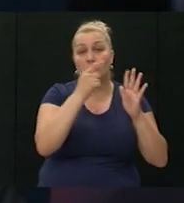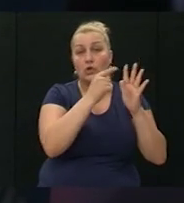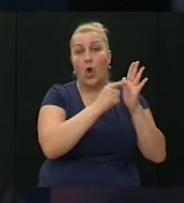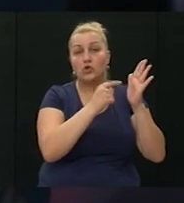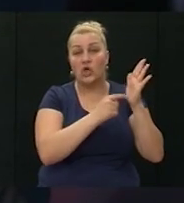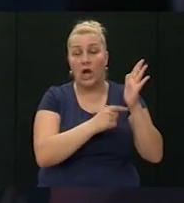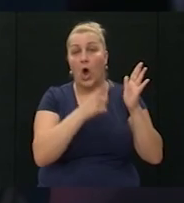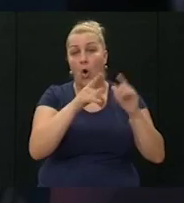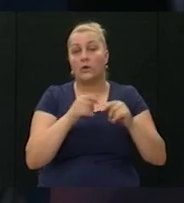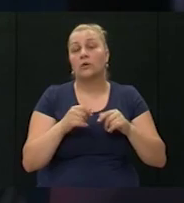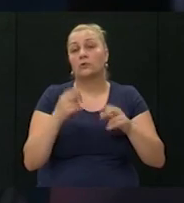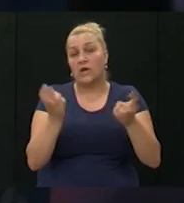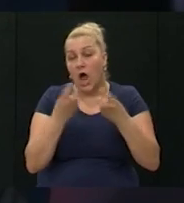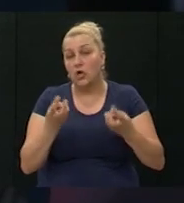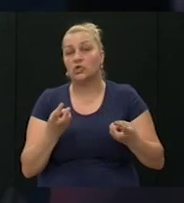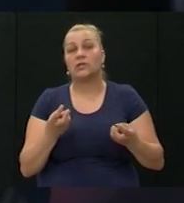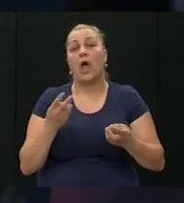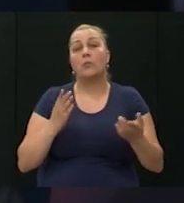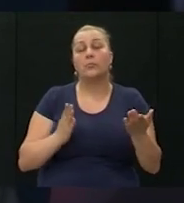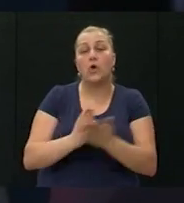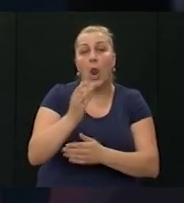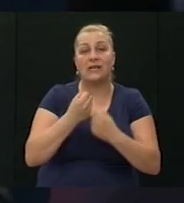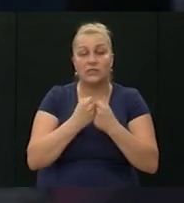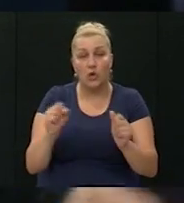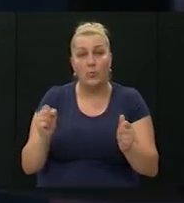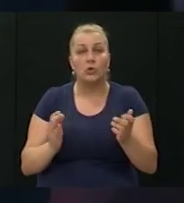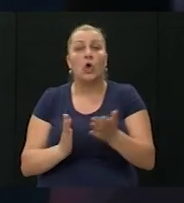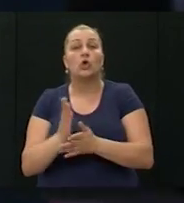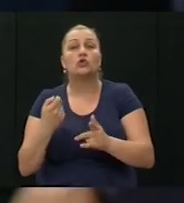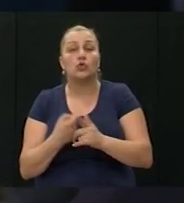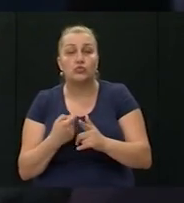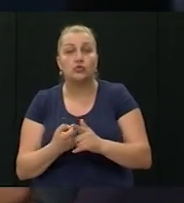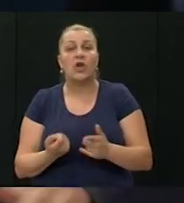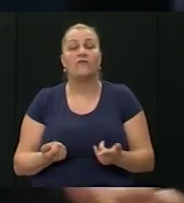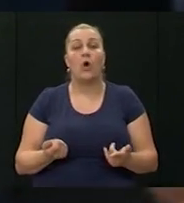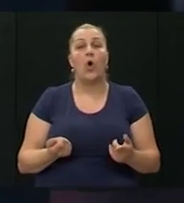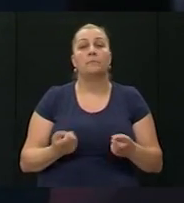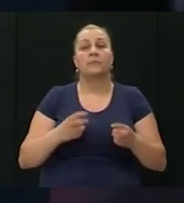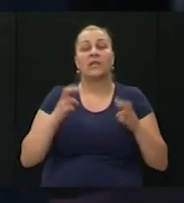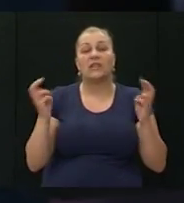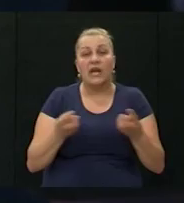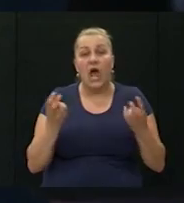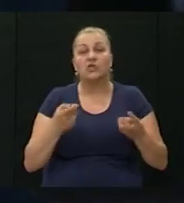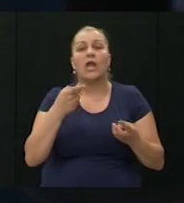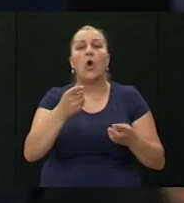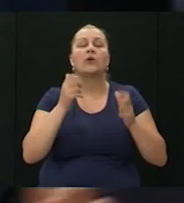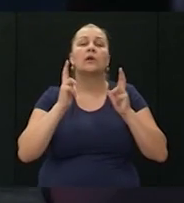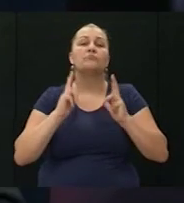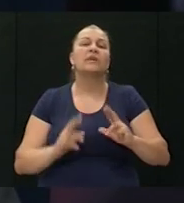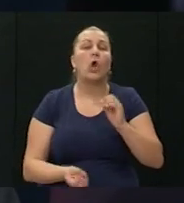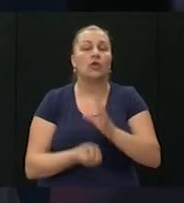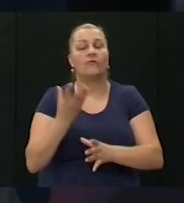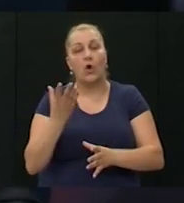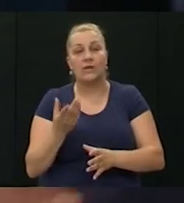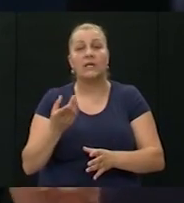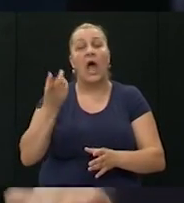nekih on nudi, traži, traži da prolazi slobodno kroz Kruševo, traži da je on taj mirotvorac i